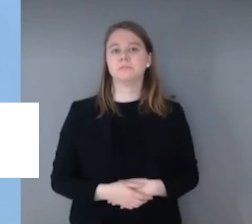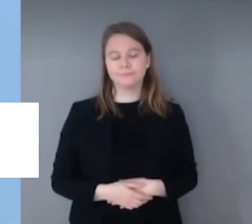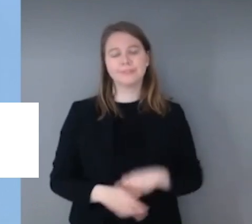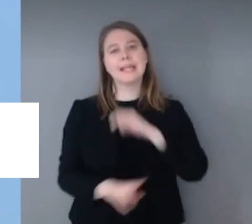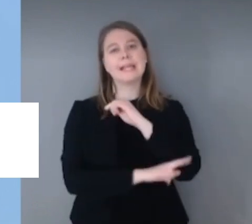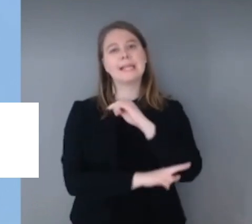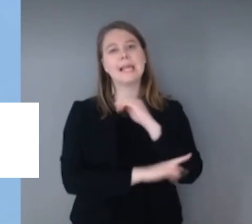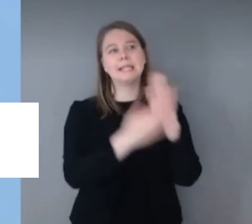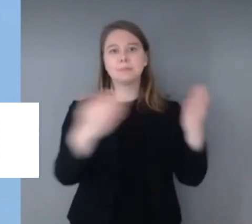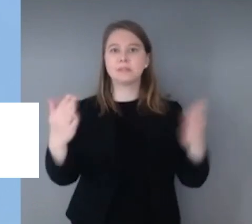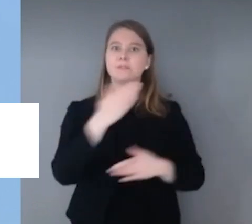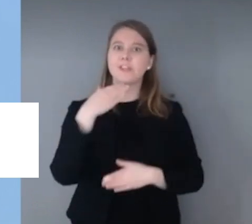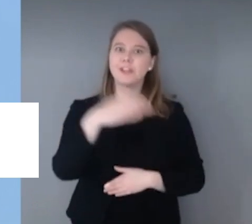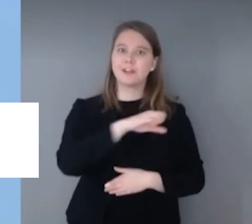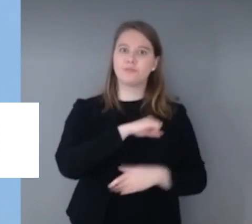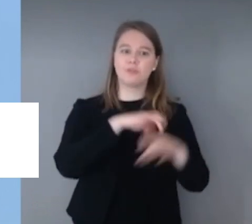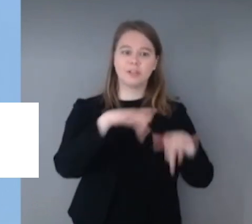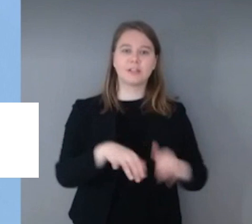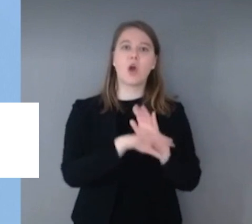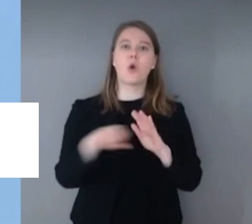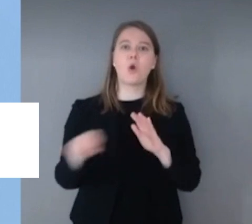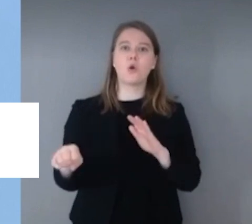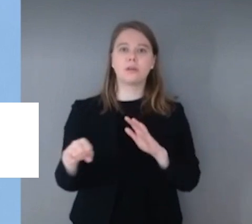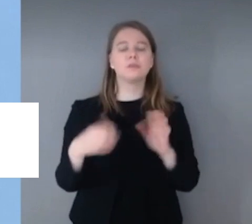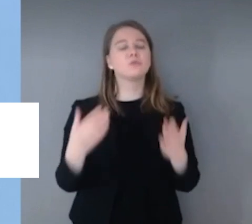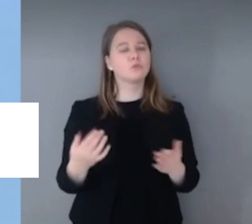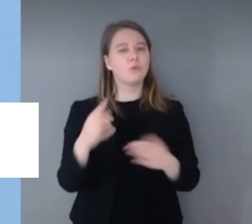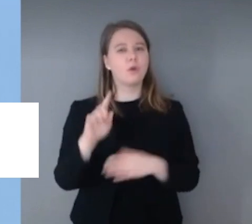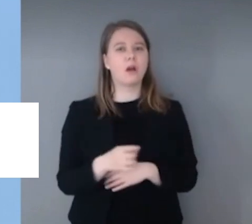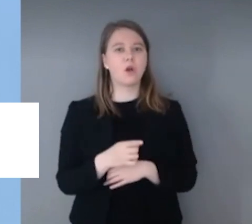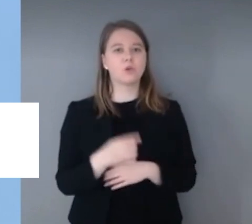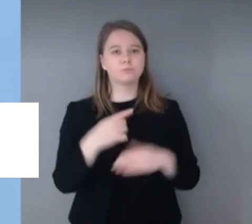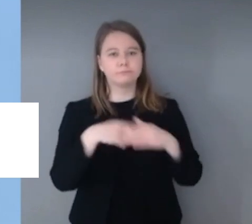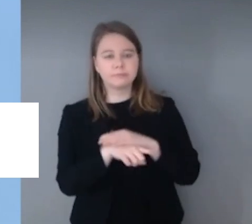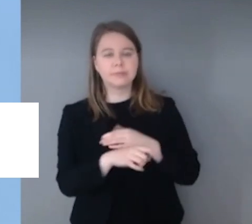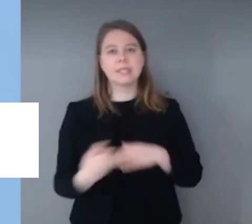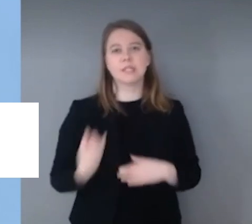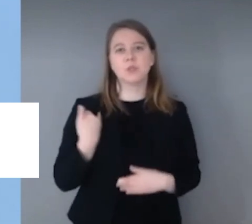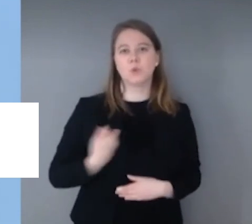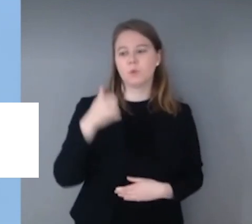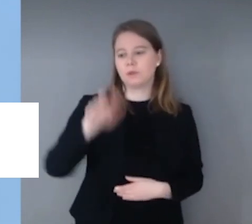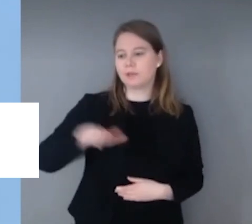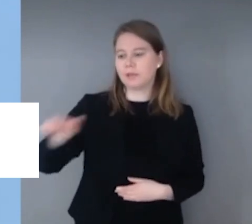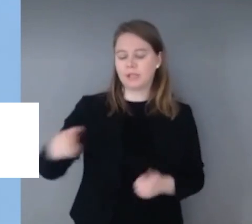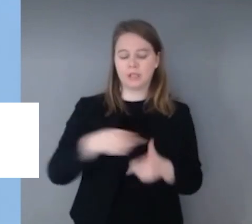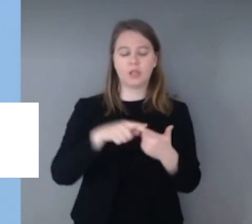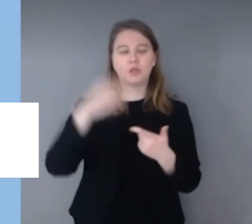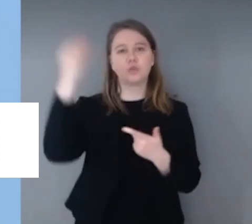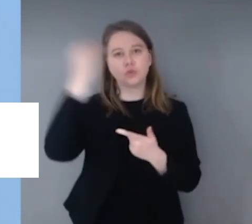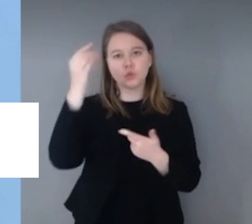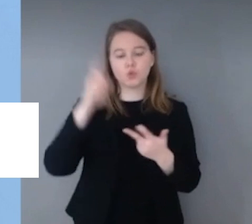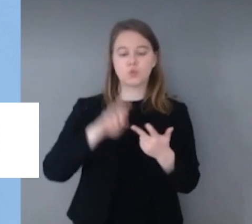dahingehend ausgebaut, dass sie generell auch auf Zugriff durch Jugendliche, durch Schulen, aber auch durch